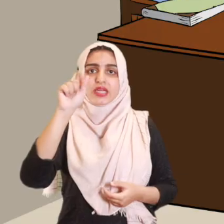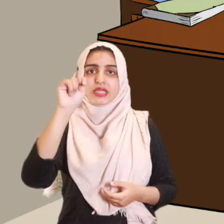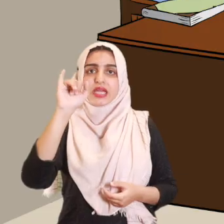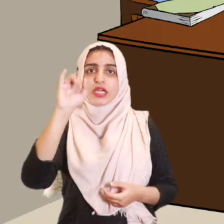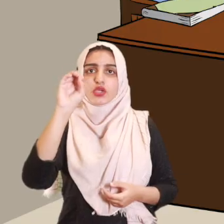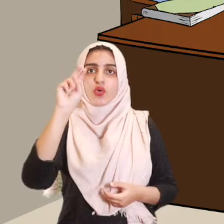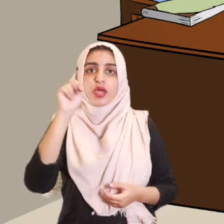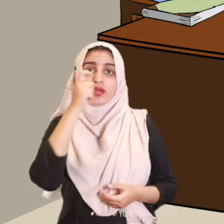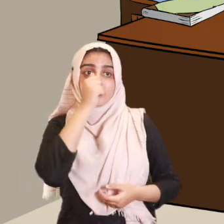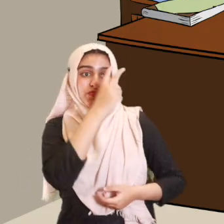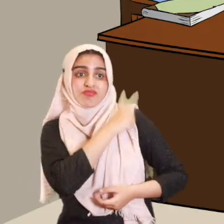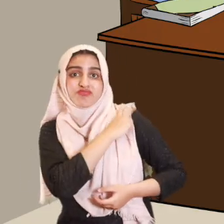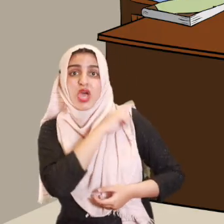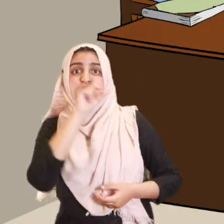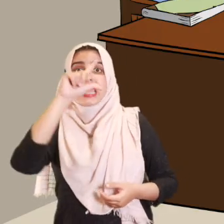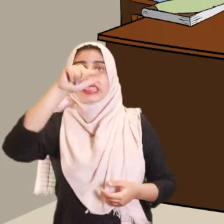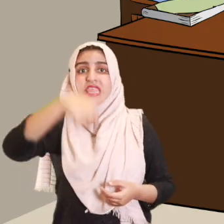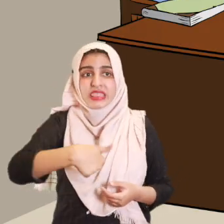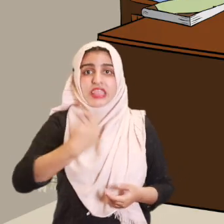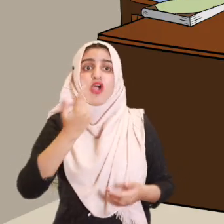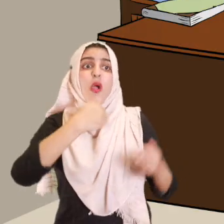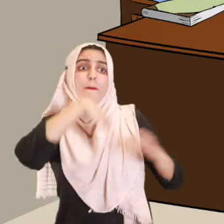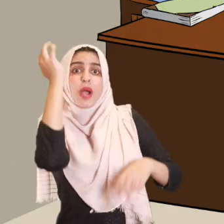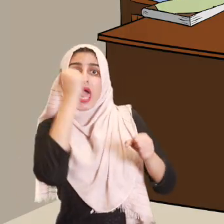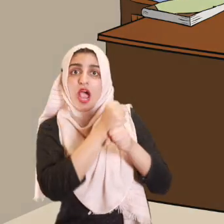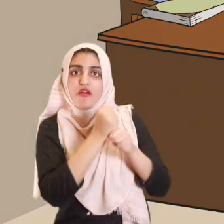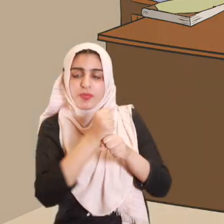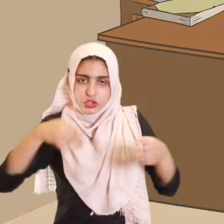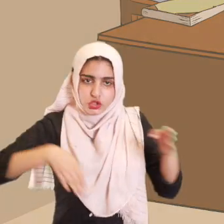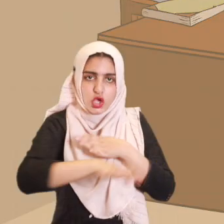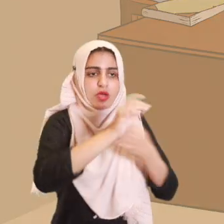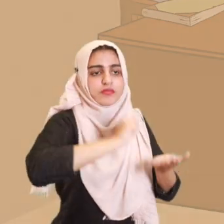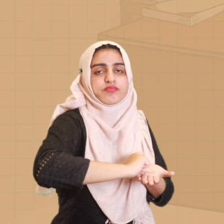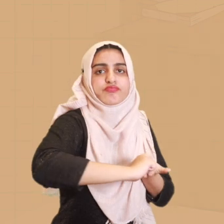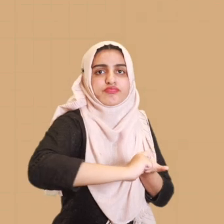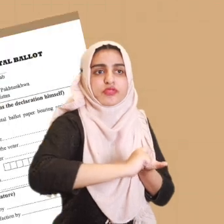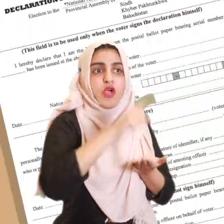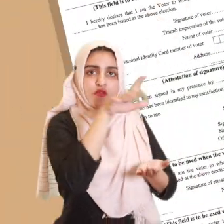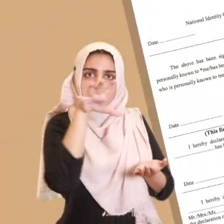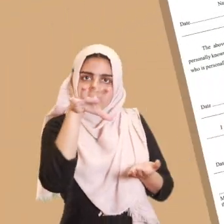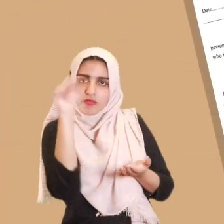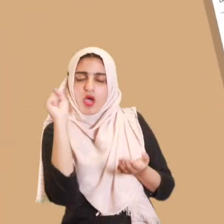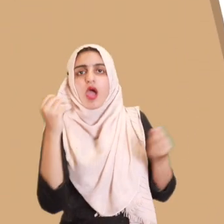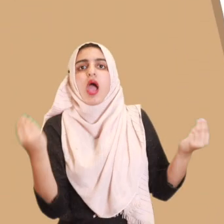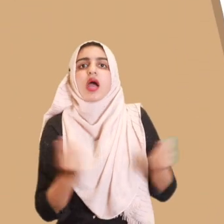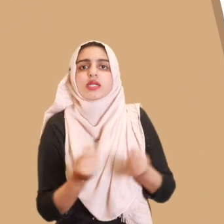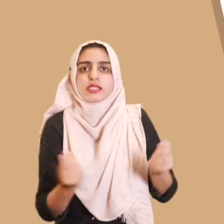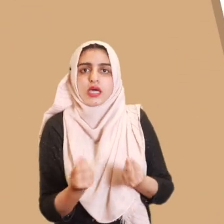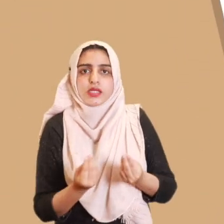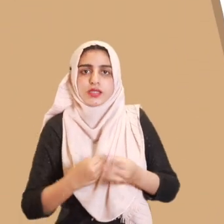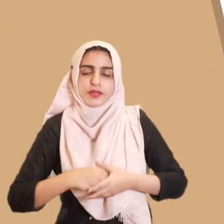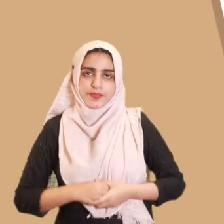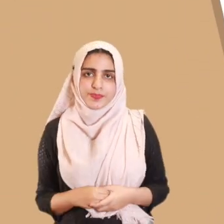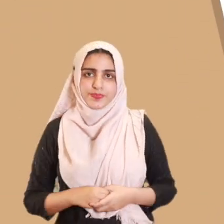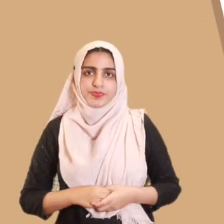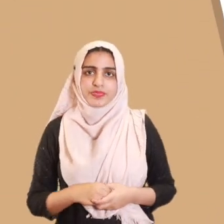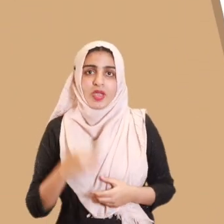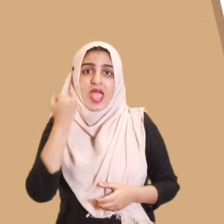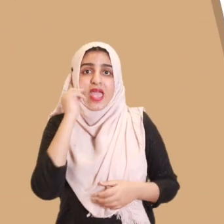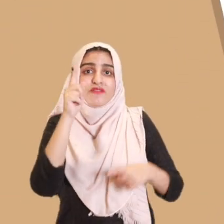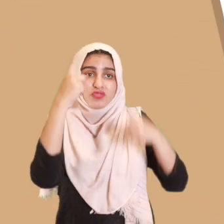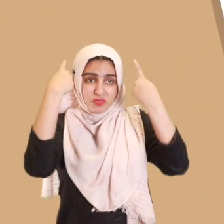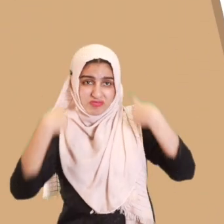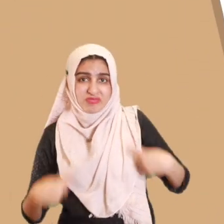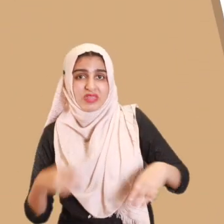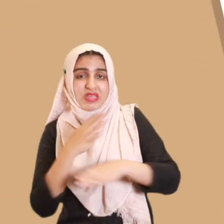اپنے ڈیکلیریشن فارم پر گریٹ سترہ یا اس سے اوپر کے سرکاری افسر کے سامنے دستخط کریں تاکہ وہ آپ کی